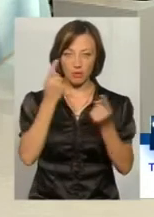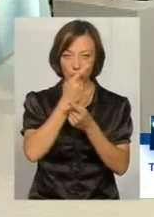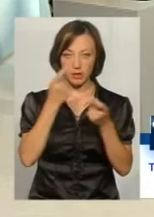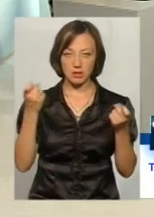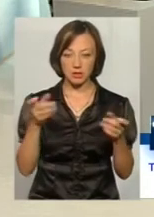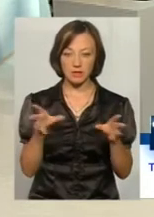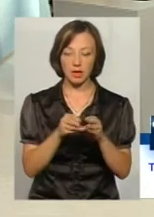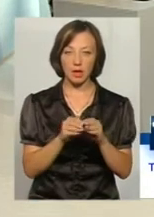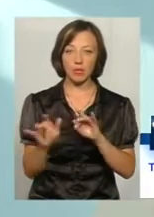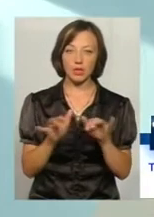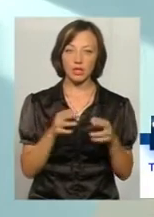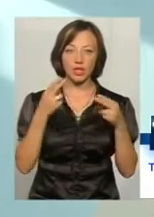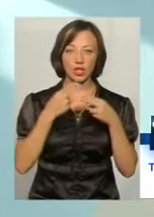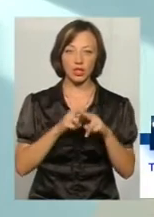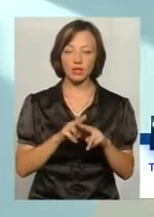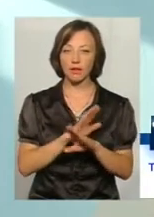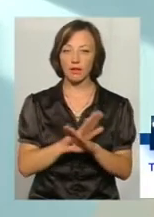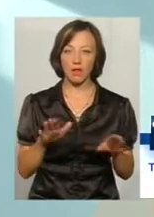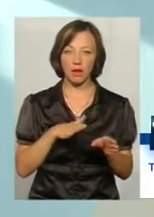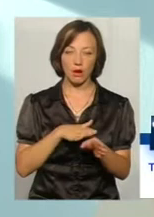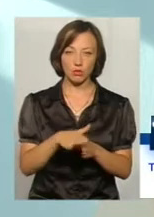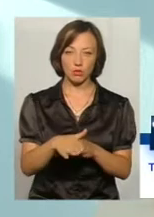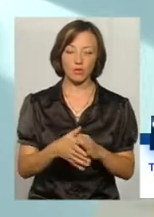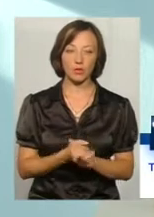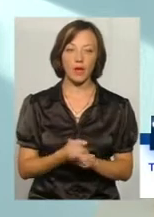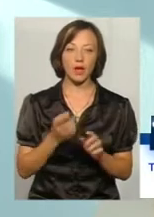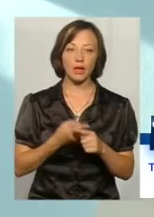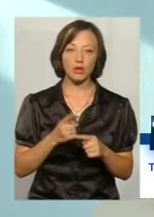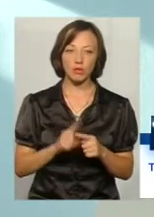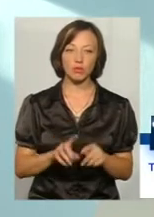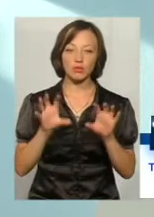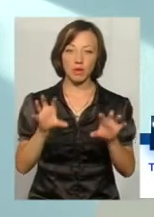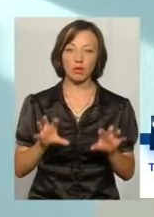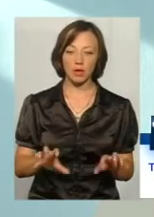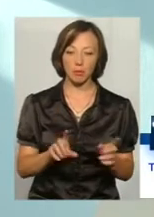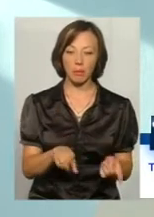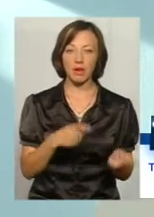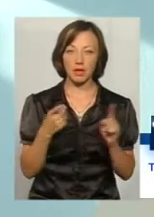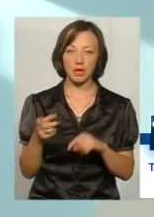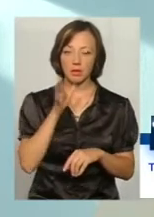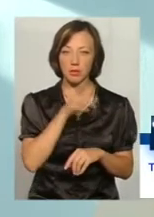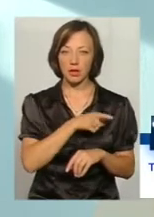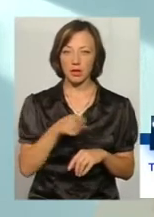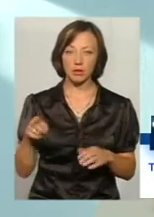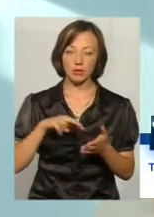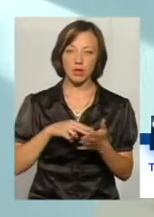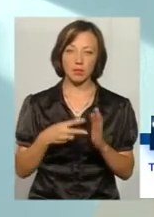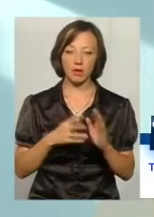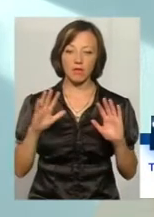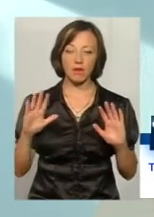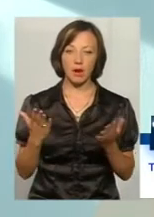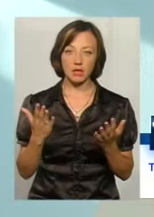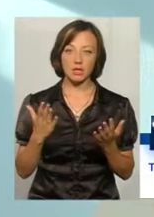взаємодія технічно поки що не реалізована. Тому законодавством на такий перехідний період передбачено, що в разі